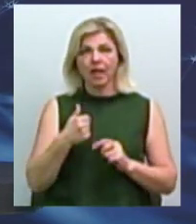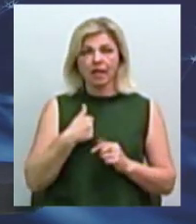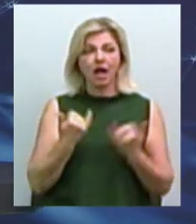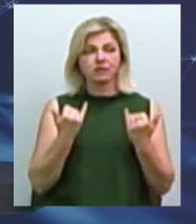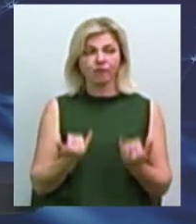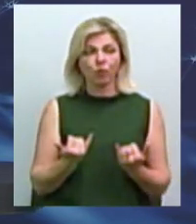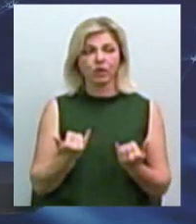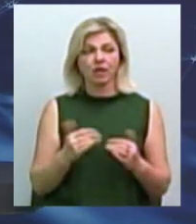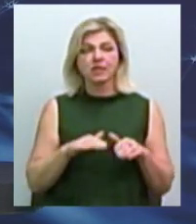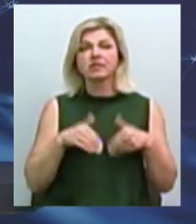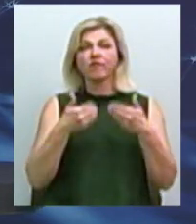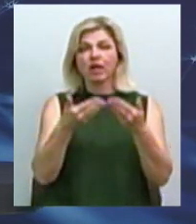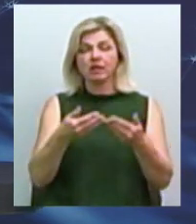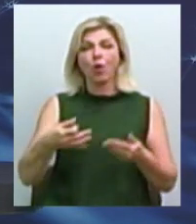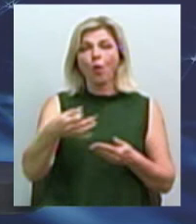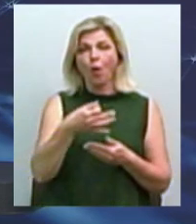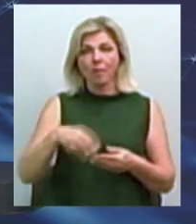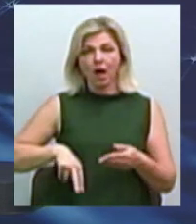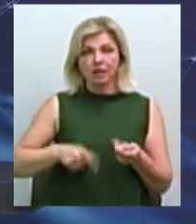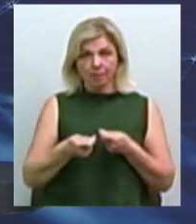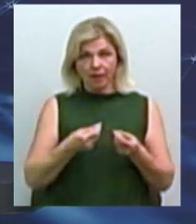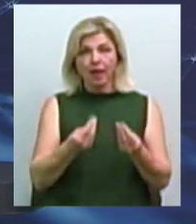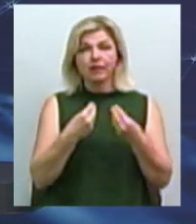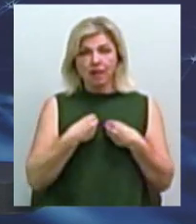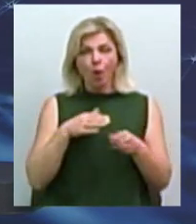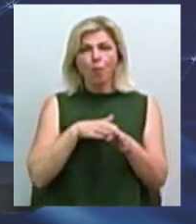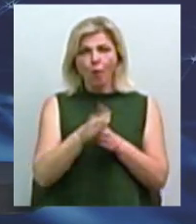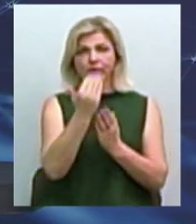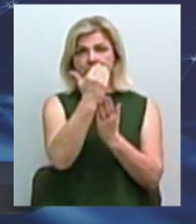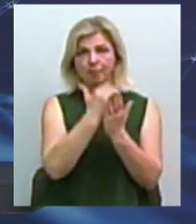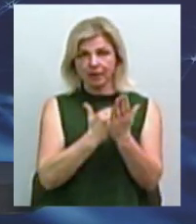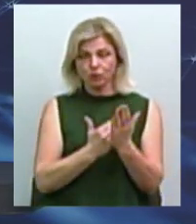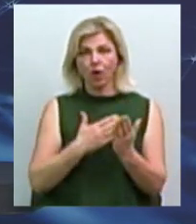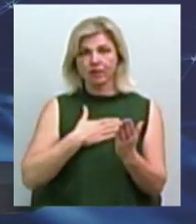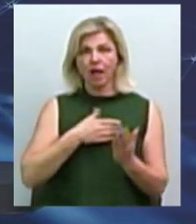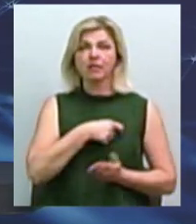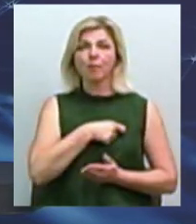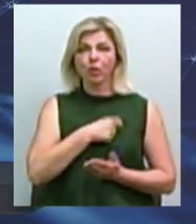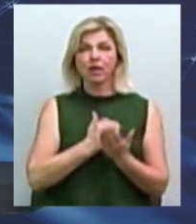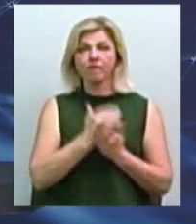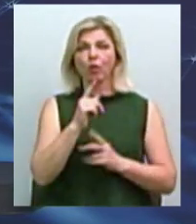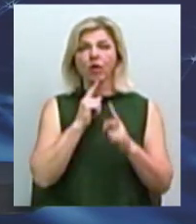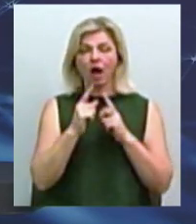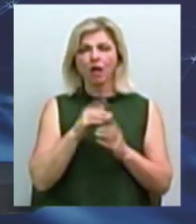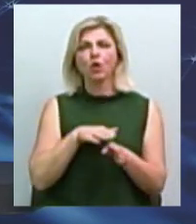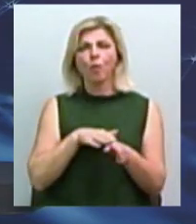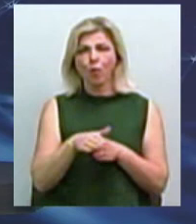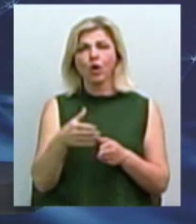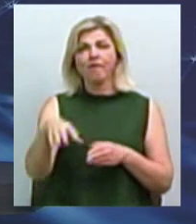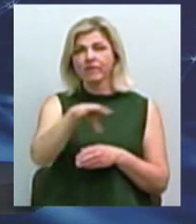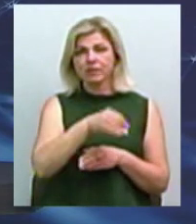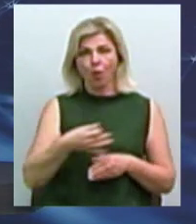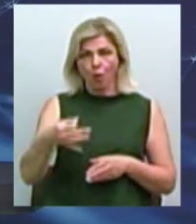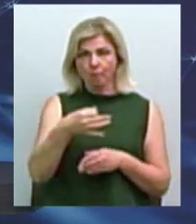зверталася в обласну адміністрацію, дайте мені повний список наших депутатів Верховної Ради повністю від цієї області.